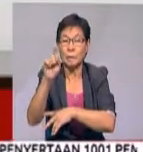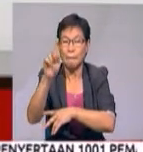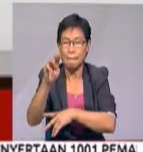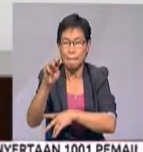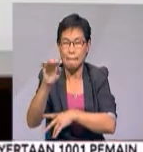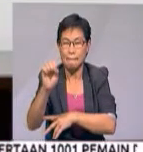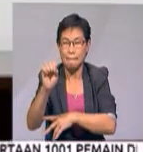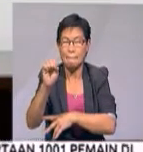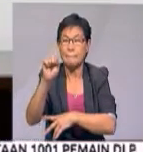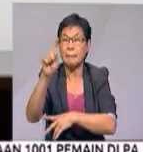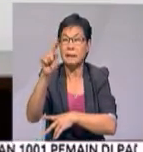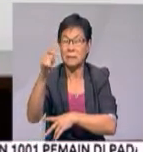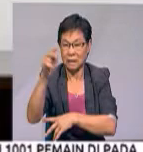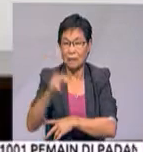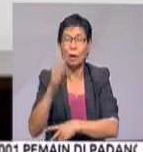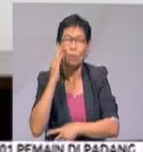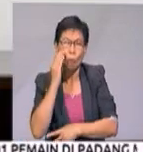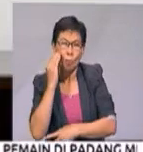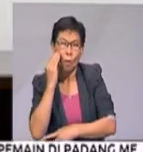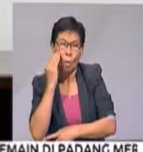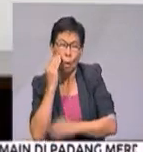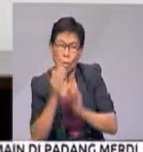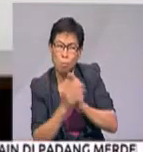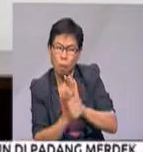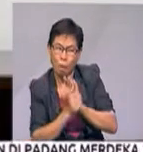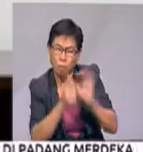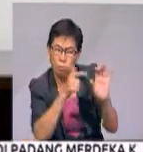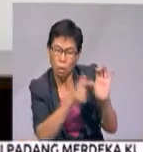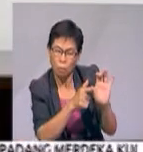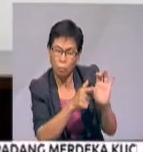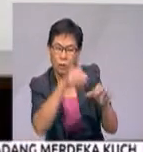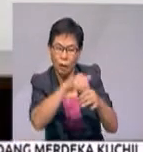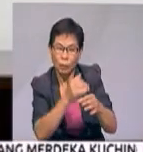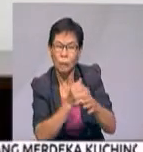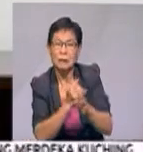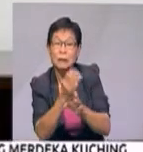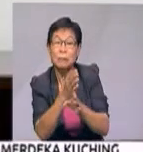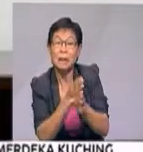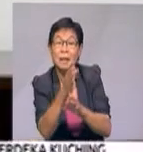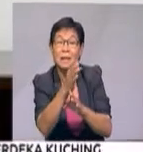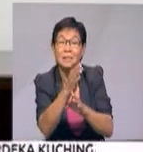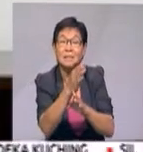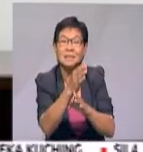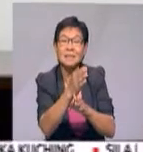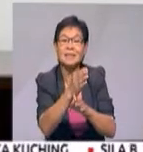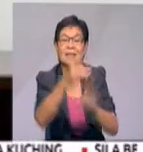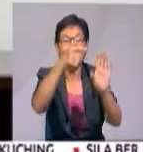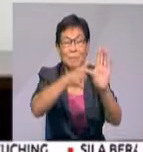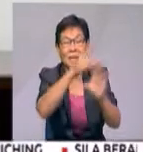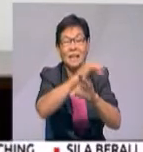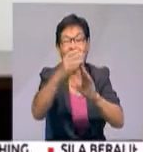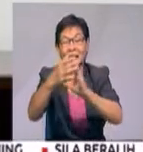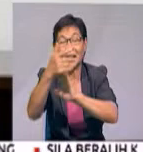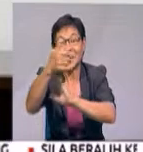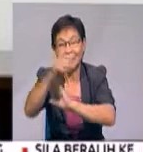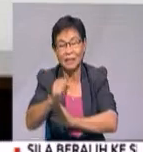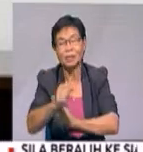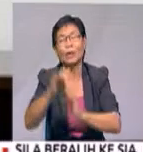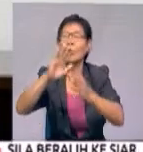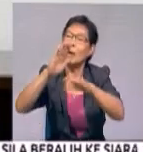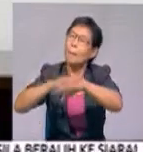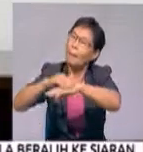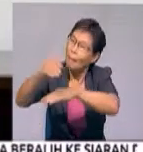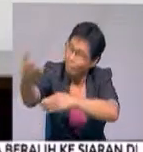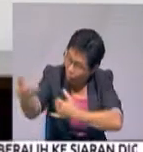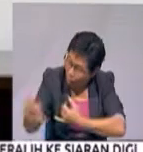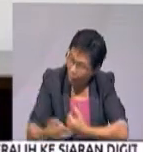kelayakan Petronas dalam bidang industri miak dan gas telah menjemput syarikat tersebut melabur